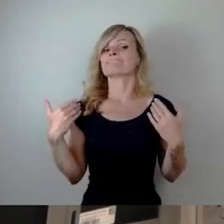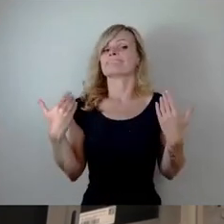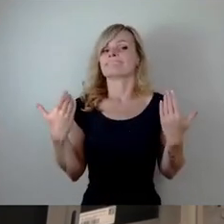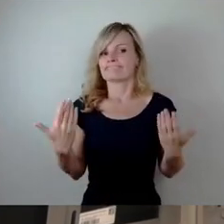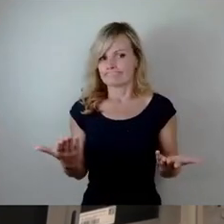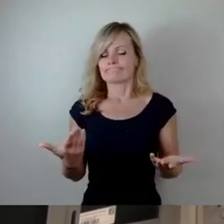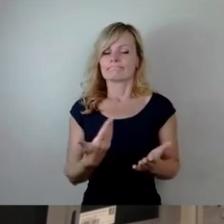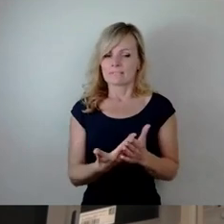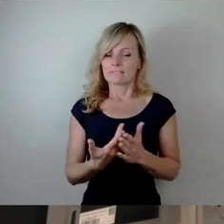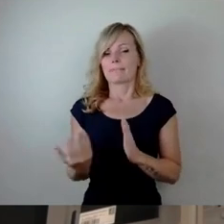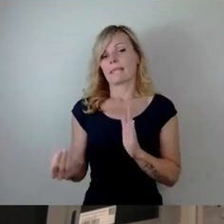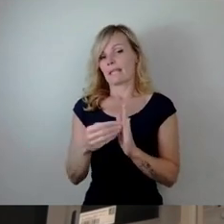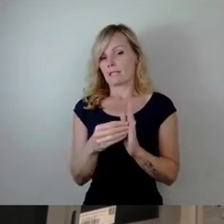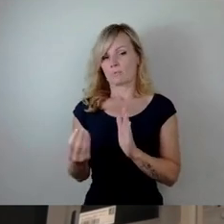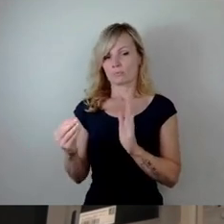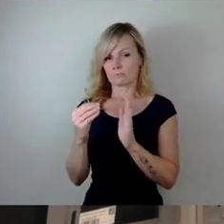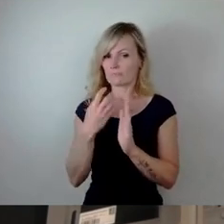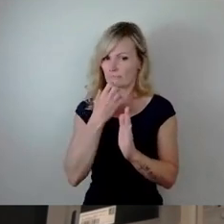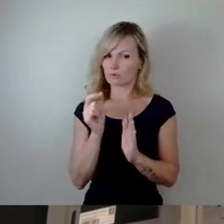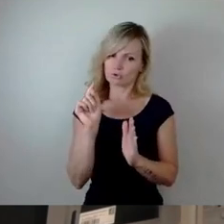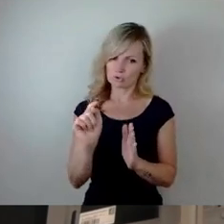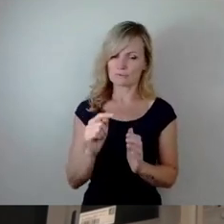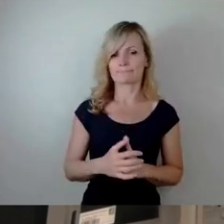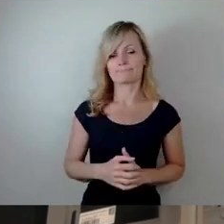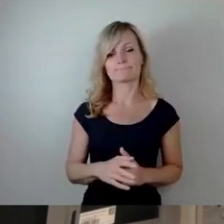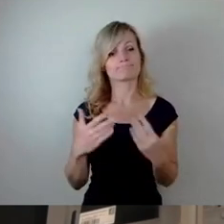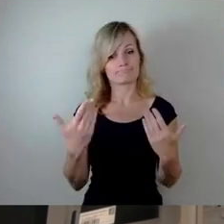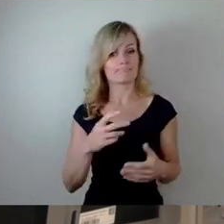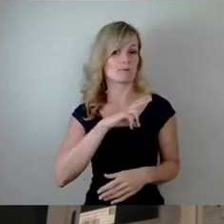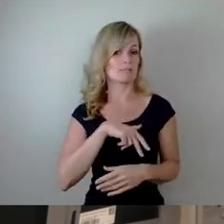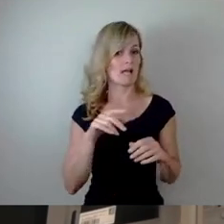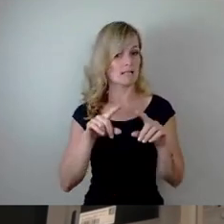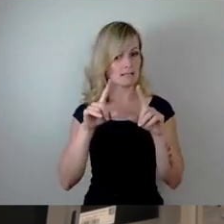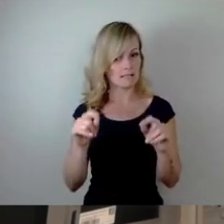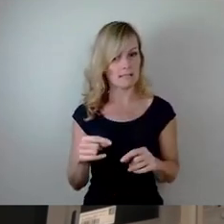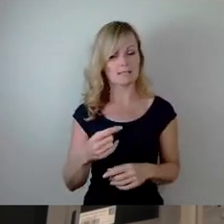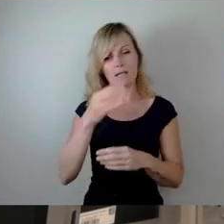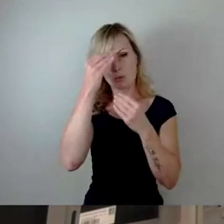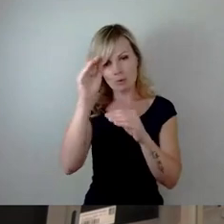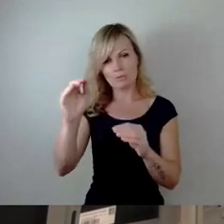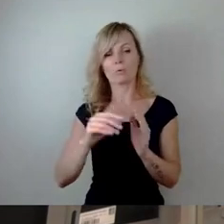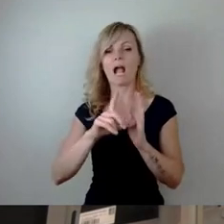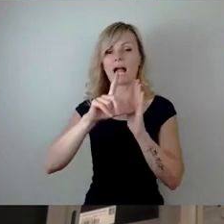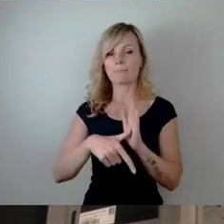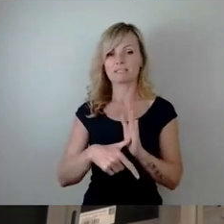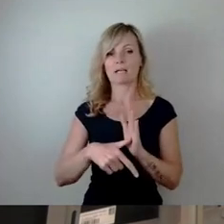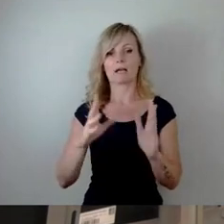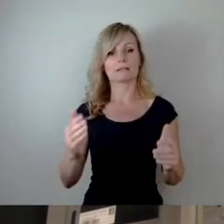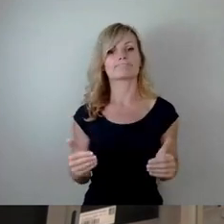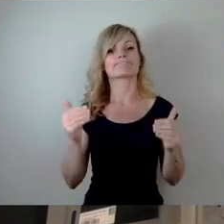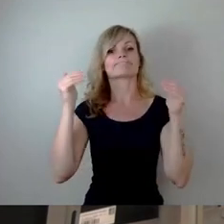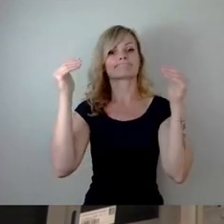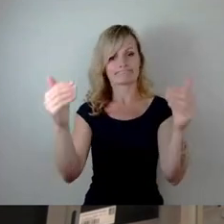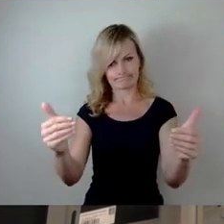eine Ergänzung gestellt, nämlich, dass das Sozialticket, die Kündigung um ein halbes Jahr aufgeschoben